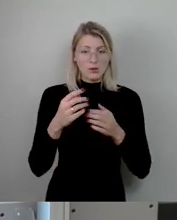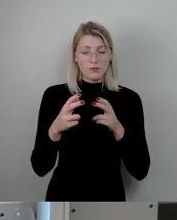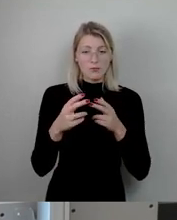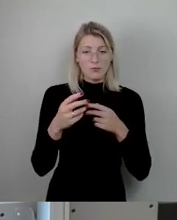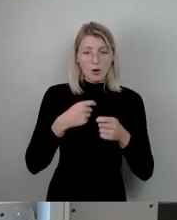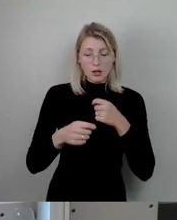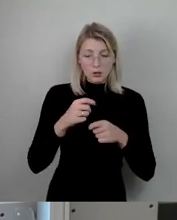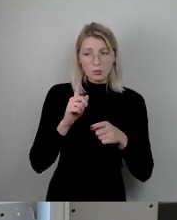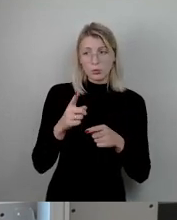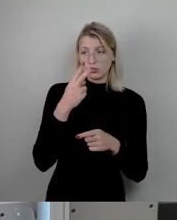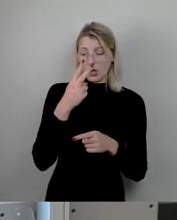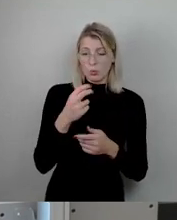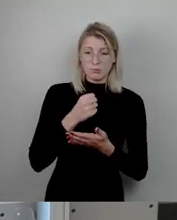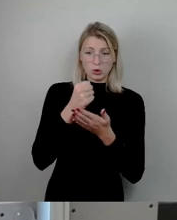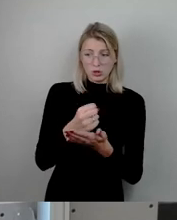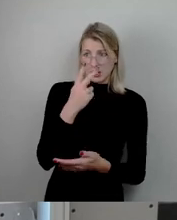ansetzen.